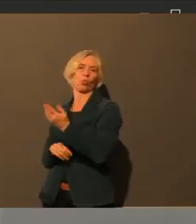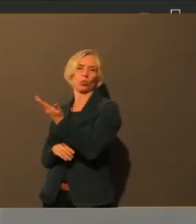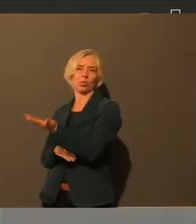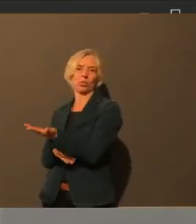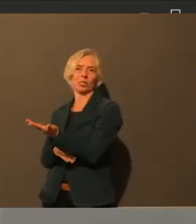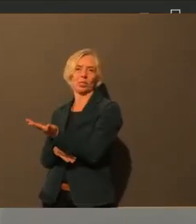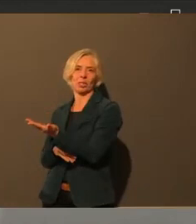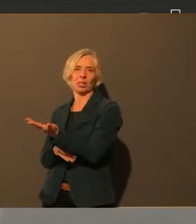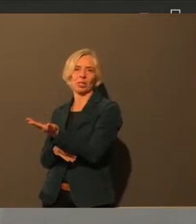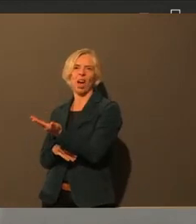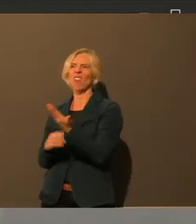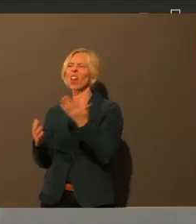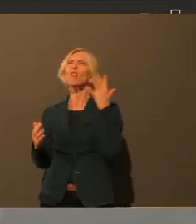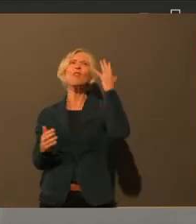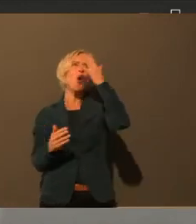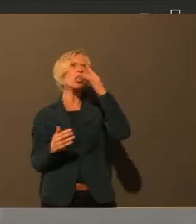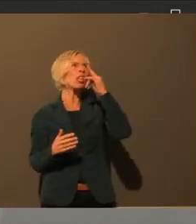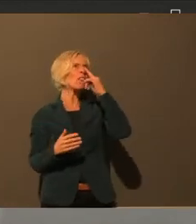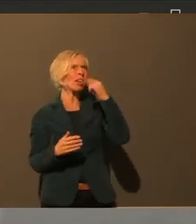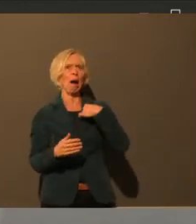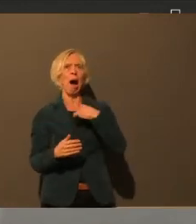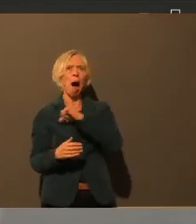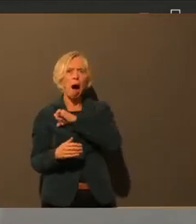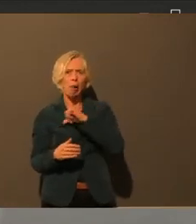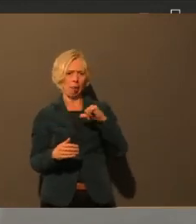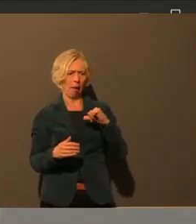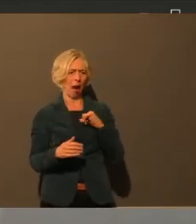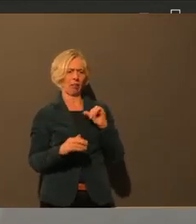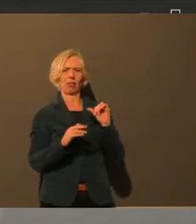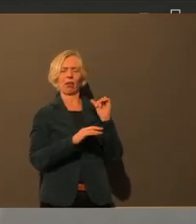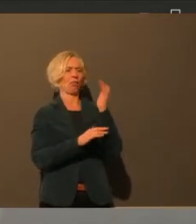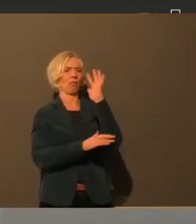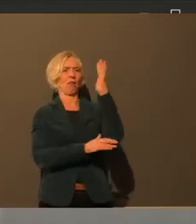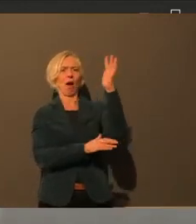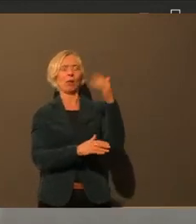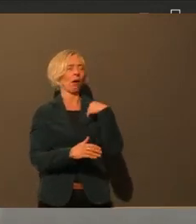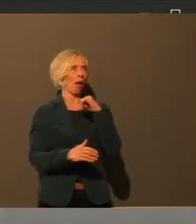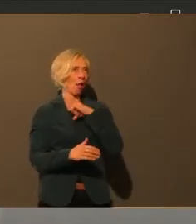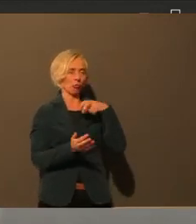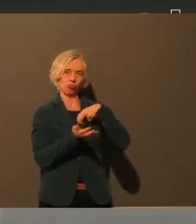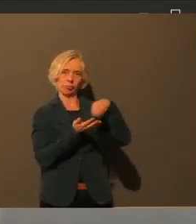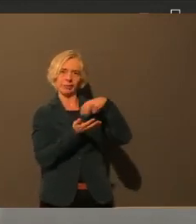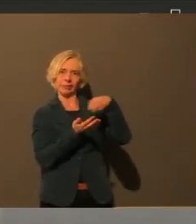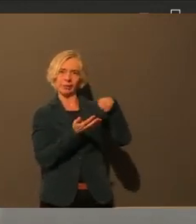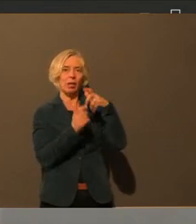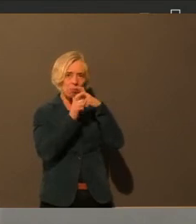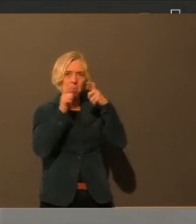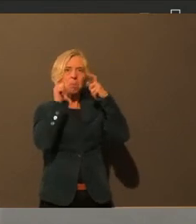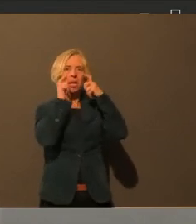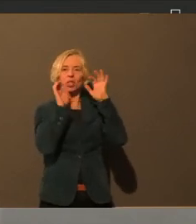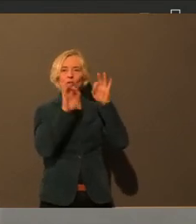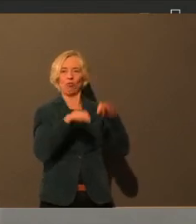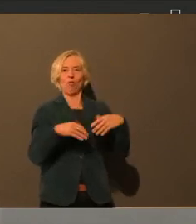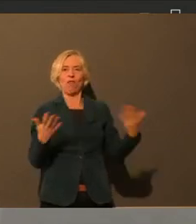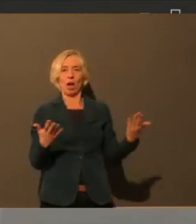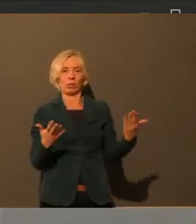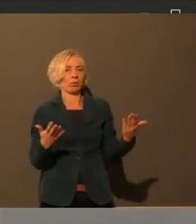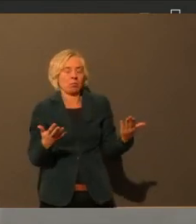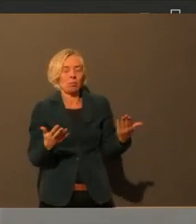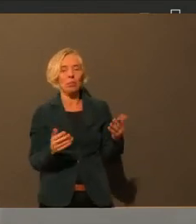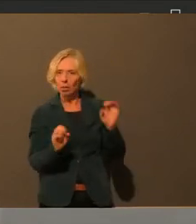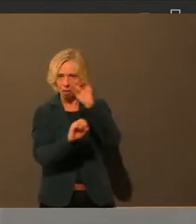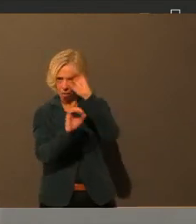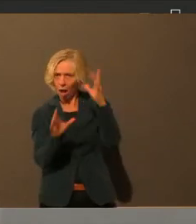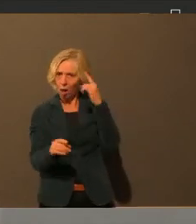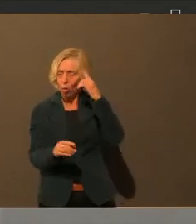die zu tragen, wenn ich alleine irgendwo im Freien laufe, da ist frische Luft. Warum sollte ich sie tragen? Da verstehe ich schon auch, dass es schwierig ist, dann